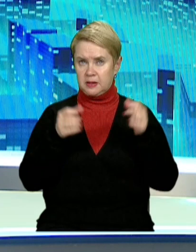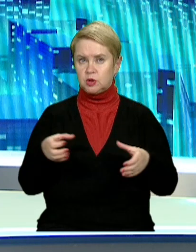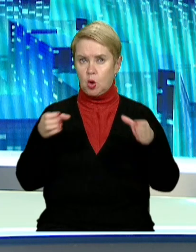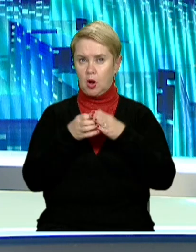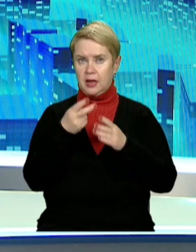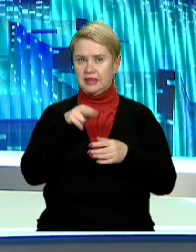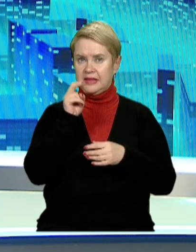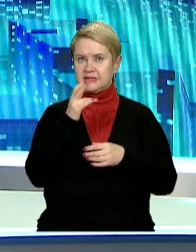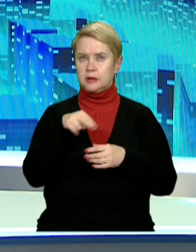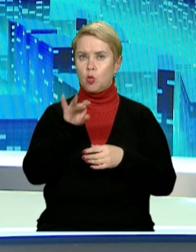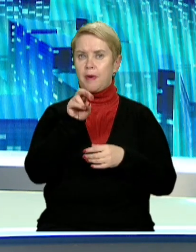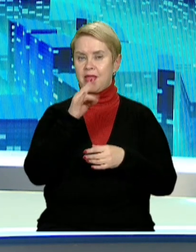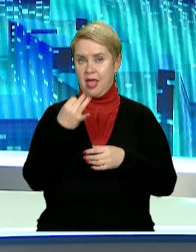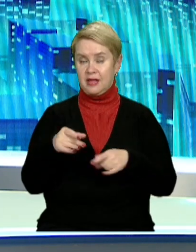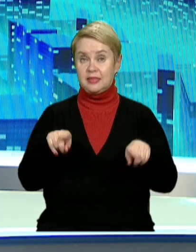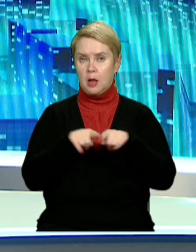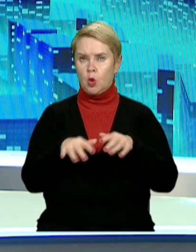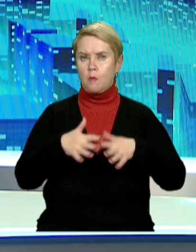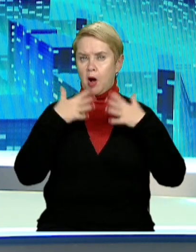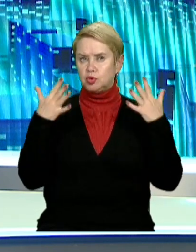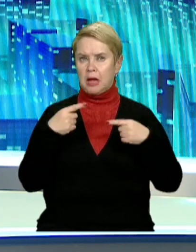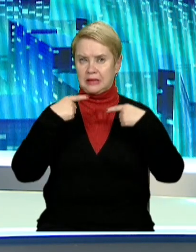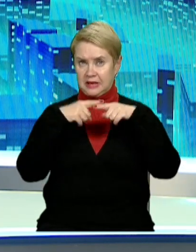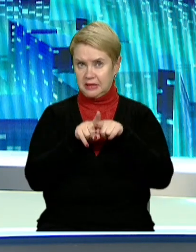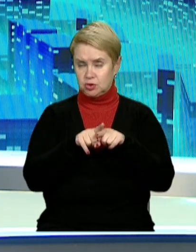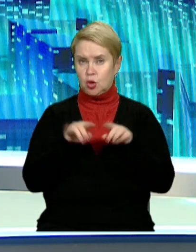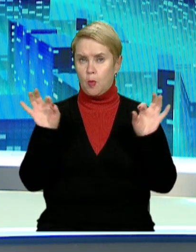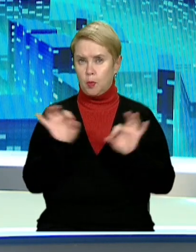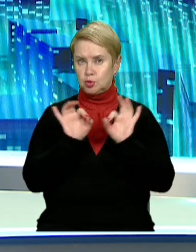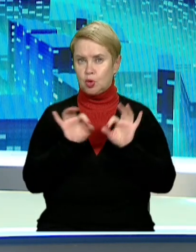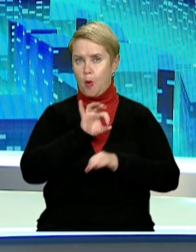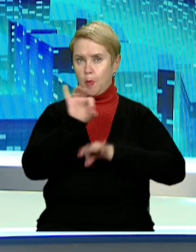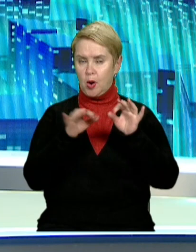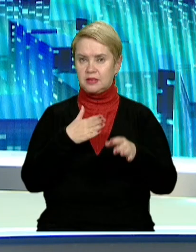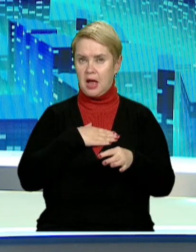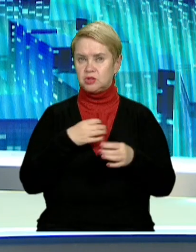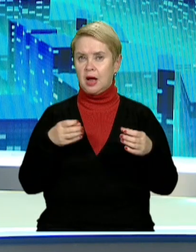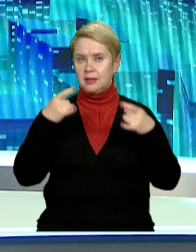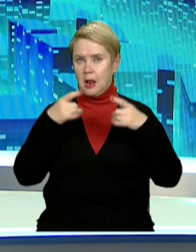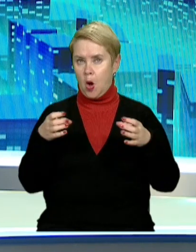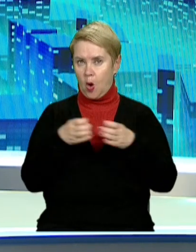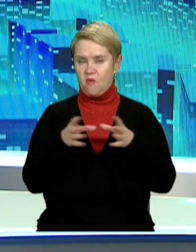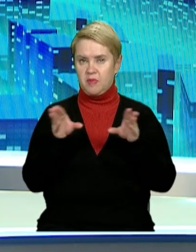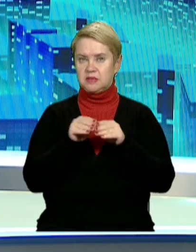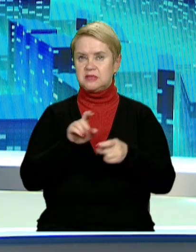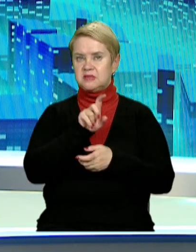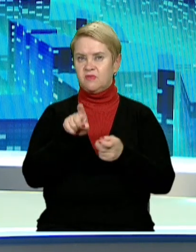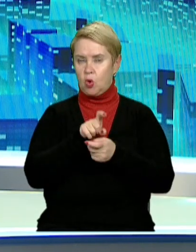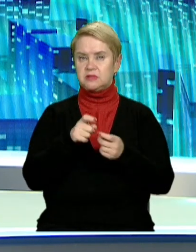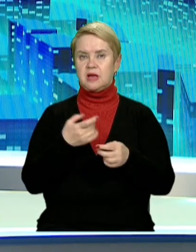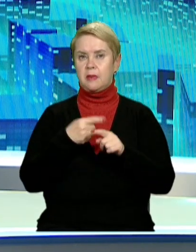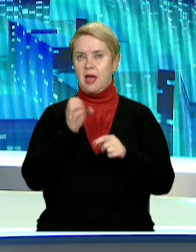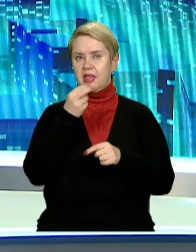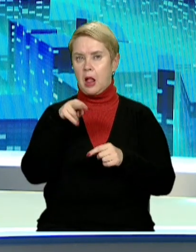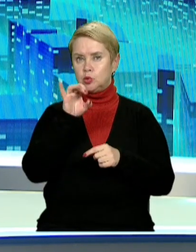колектив «Діксі ДіПіЮЕЙ». До такого масштабного технічного і музичного проєкту наша телекомпанія разом із студією звукозапису